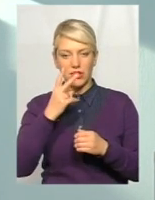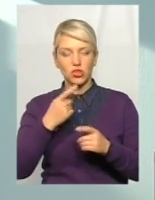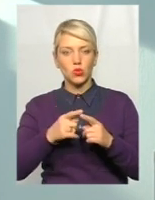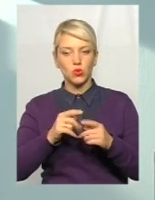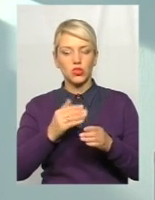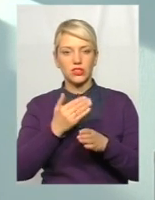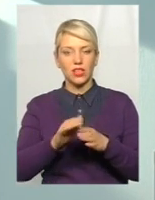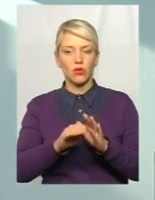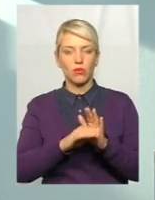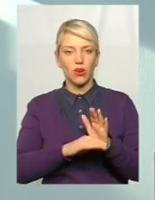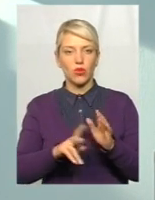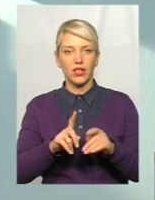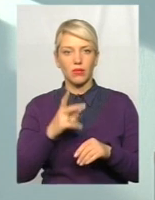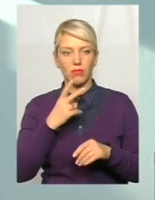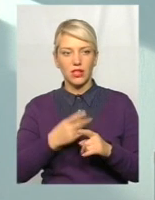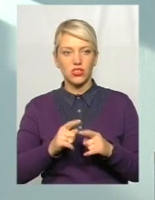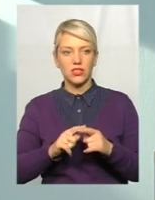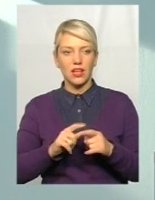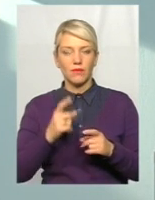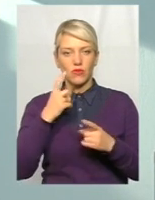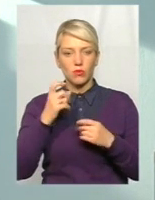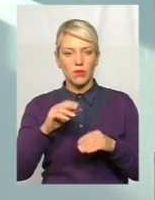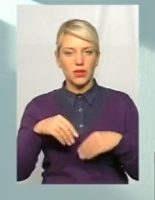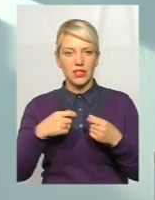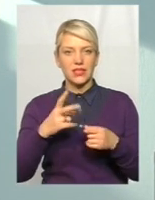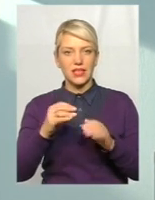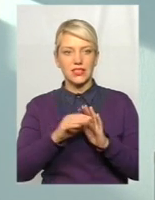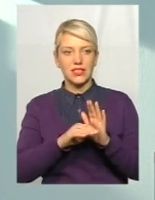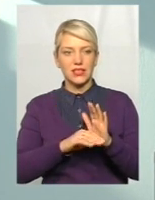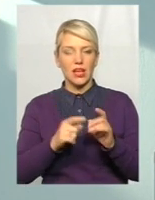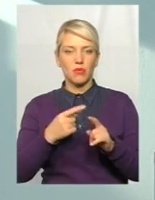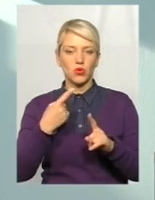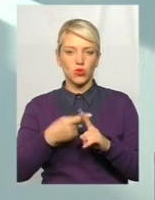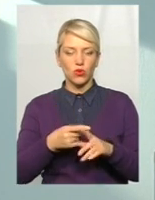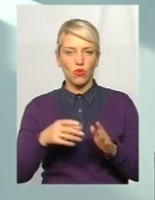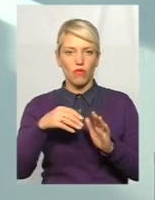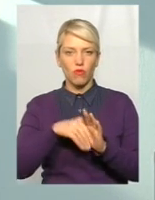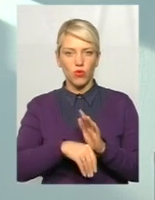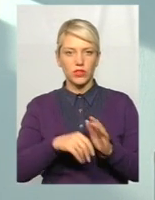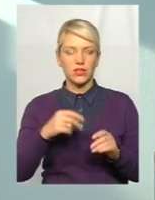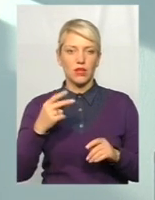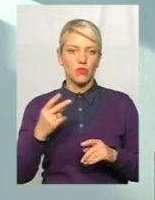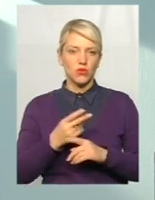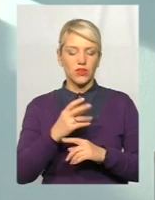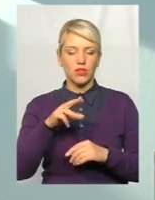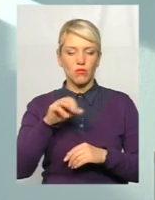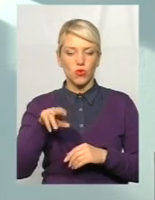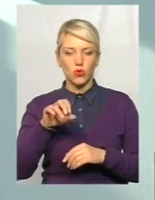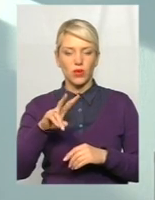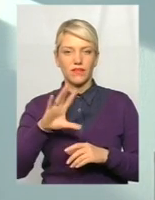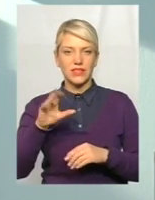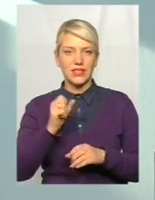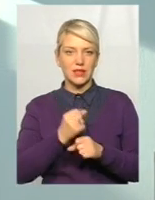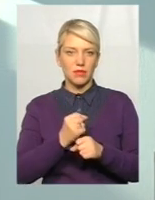разом з тим, потім, вся ця інформація вивається відновлену систему, немає необхідності додатково вводити подвійно в інші модулі, все працює як єдиний